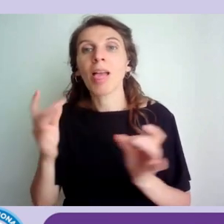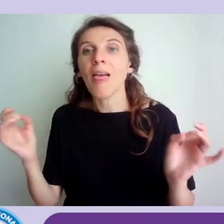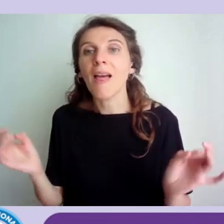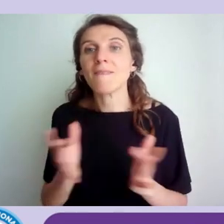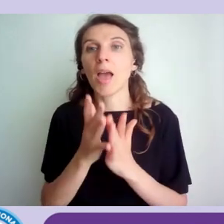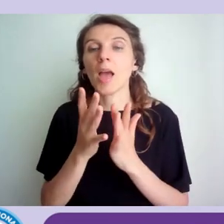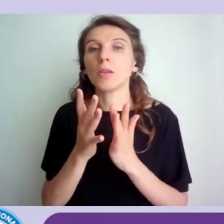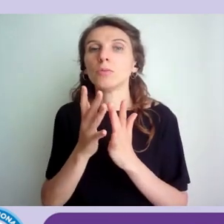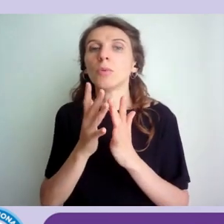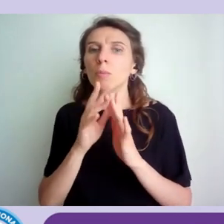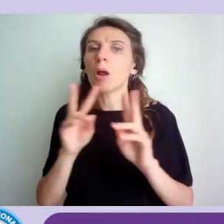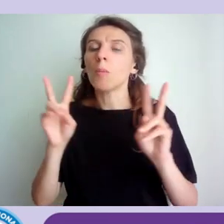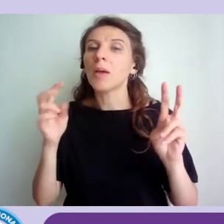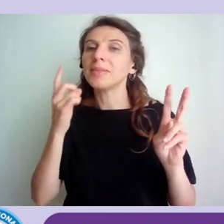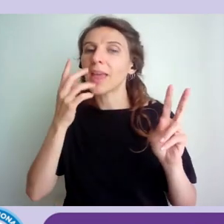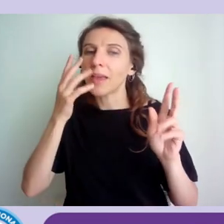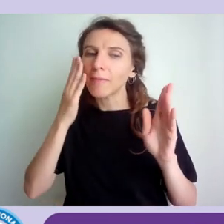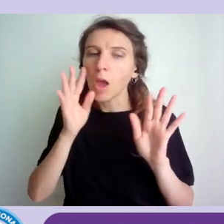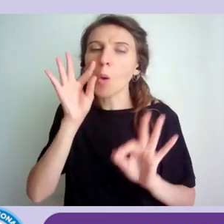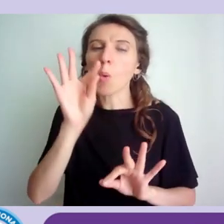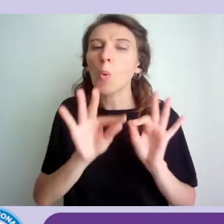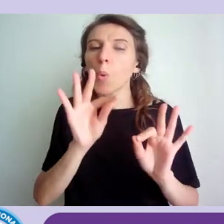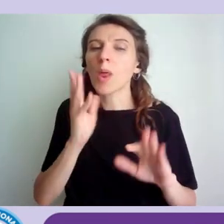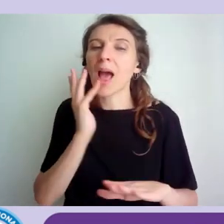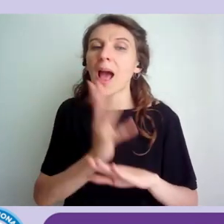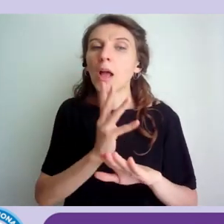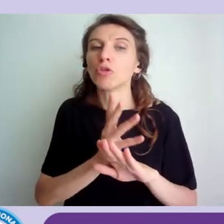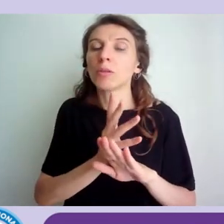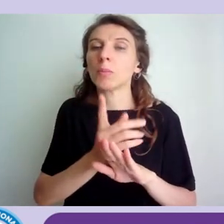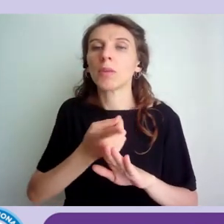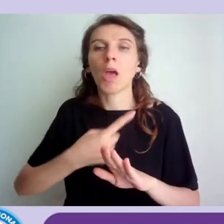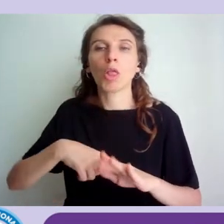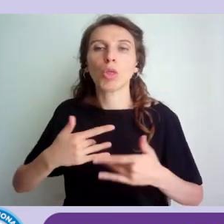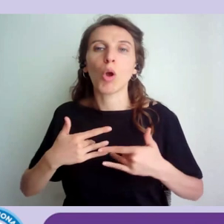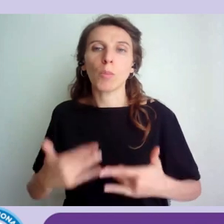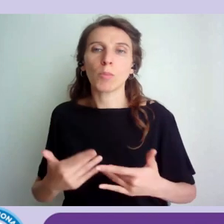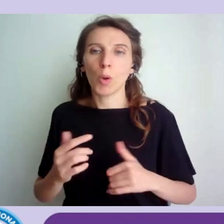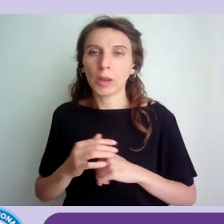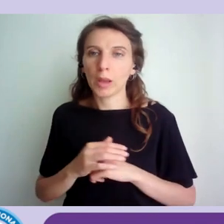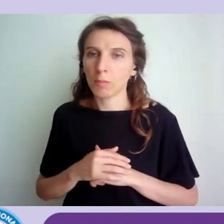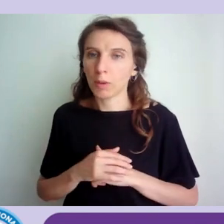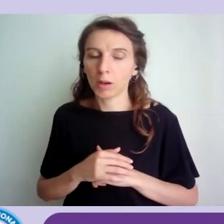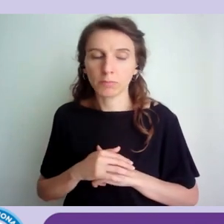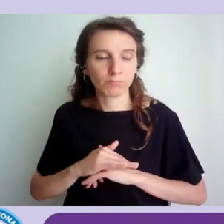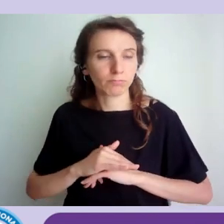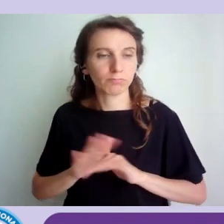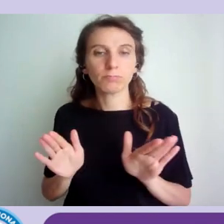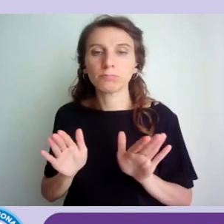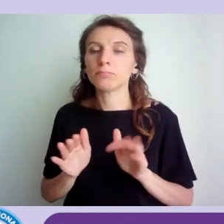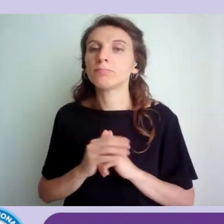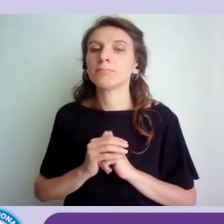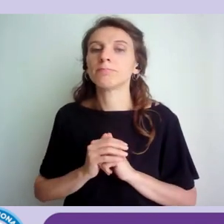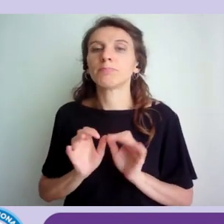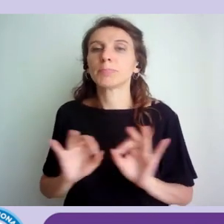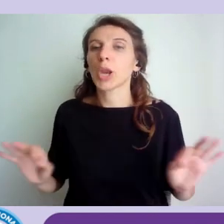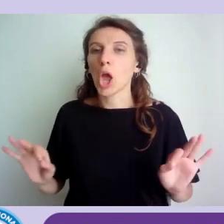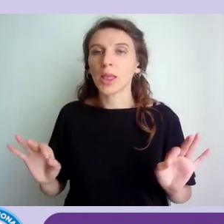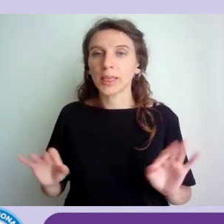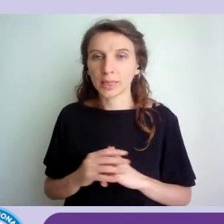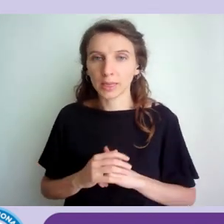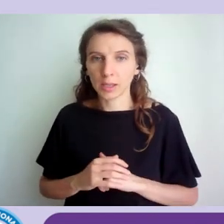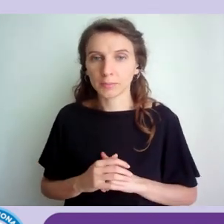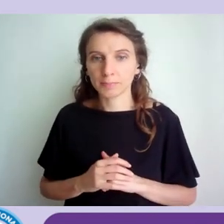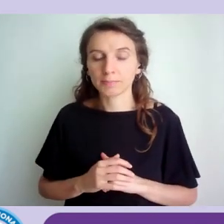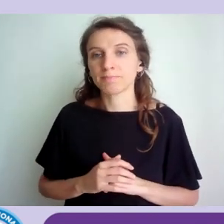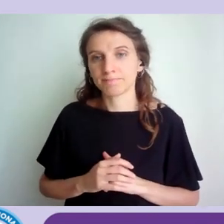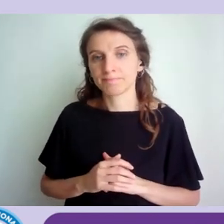tenendo conto di quelle che sono le necessità eh per renderlo accessibili siamo eh a disposizione anche